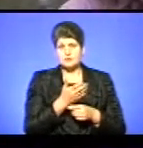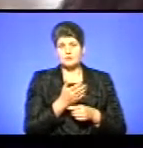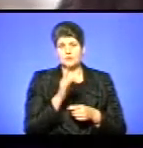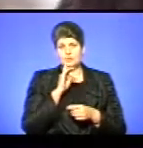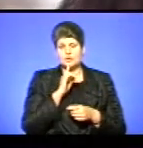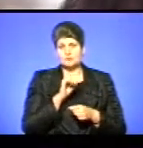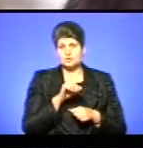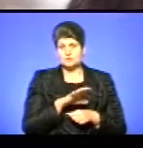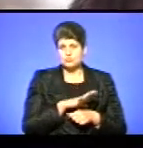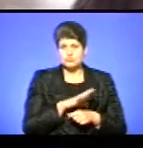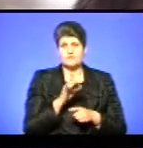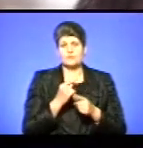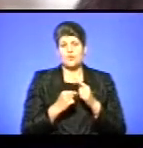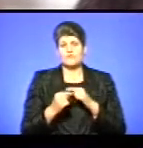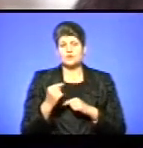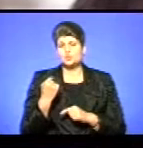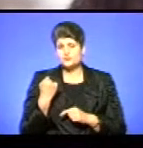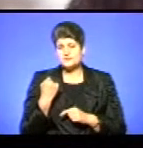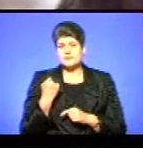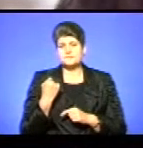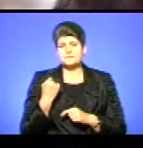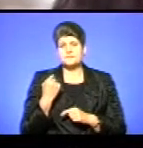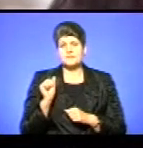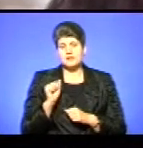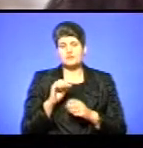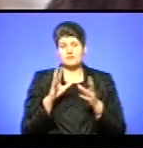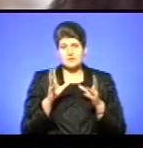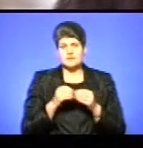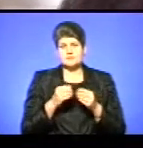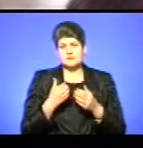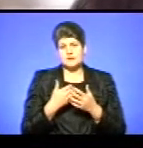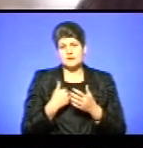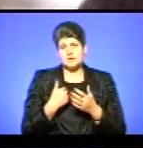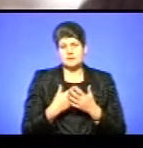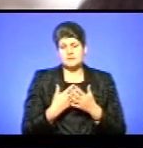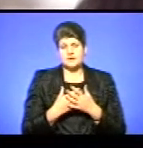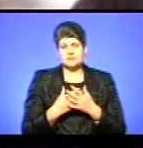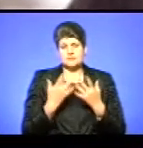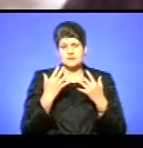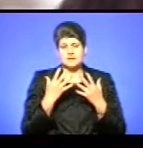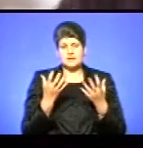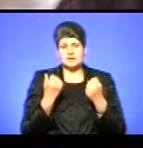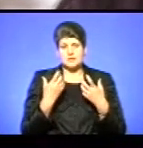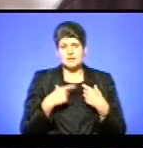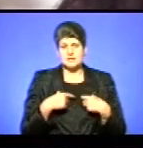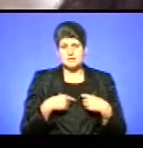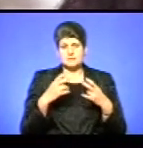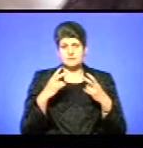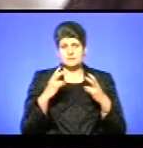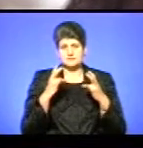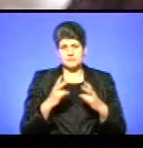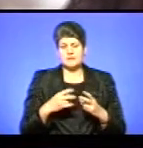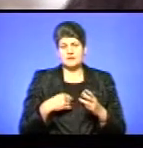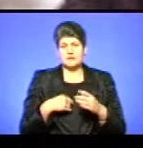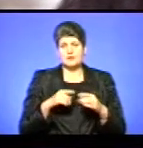можливо. Потім він повернувся і я, напевно, на себе стільки набрала всякого людського горя, що просто в мене почали